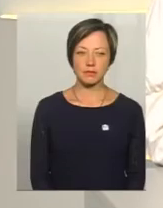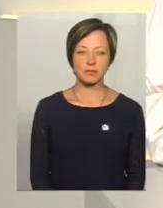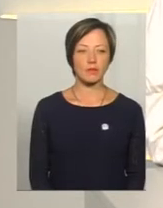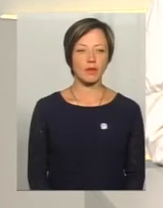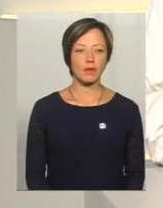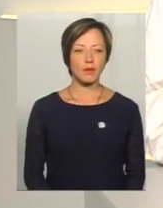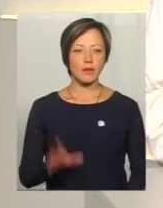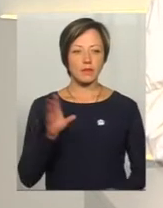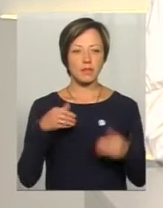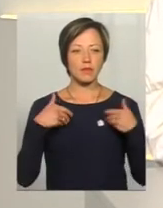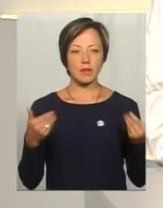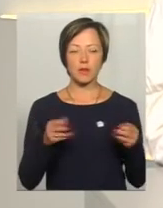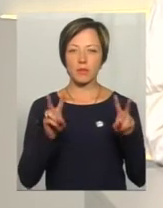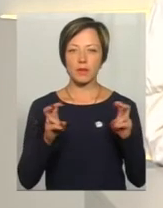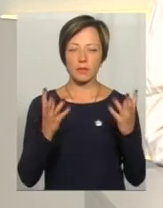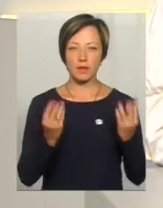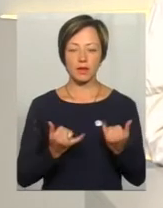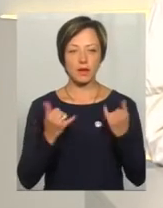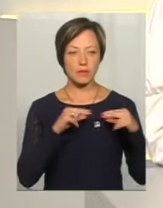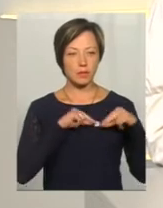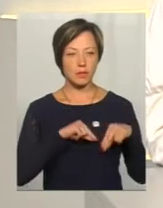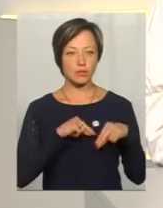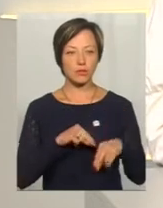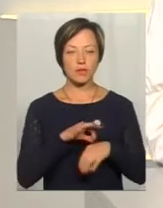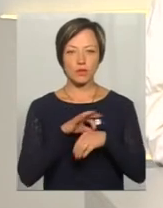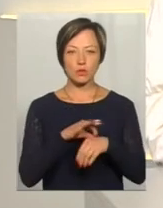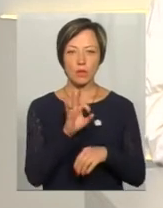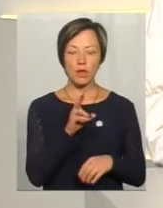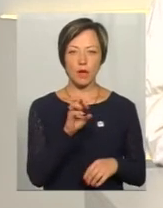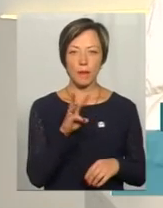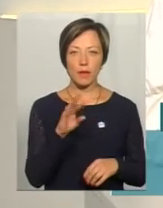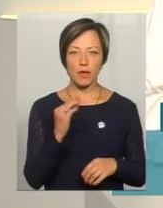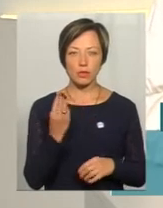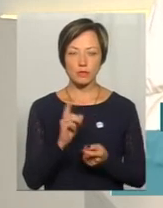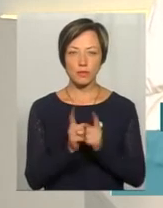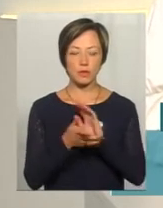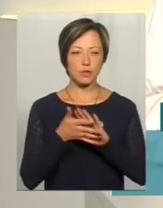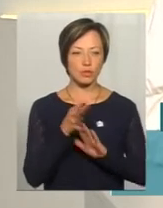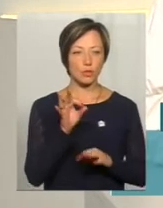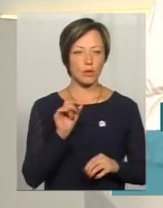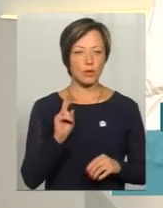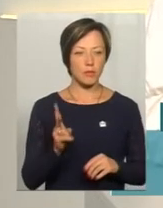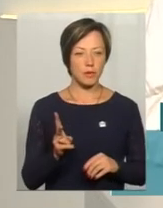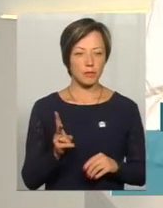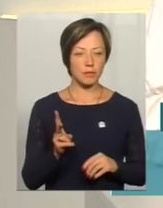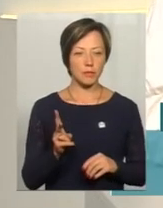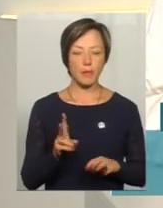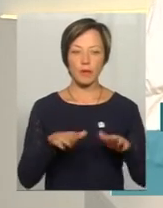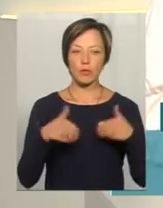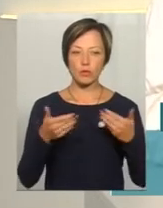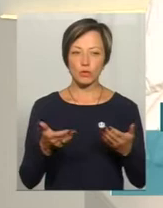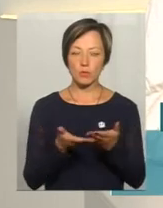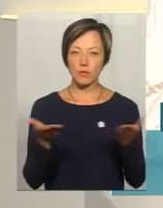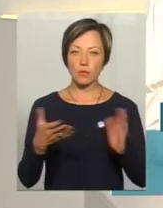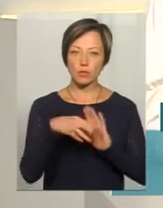Усіх вітаємо у темі дня. Для вас у студії «Наживо» працюють Олена Кам'яняш із Ольгою Рибак. Вона перекладає на жестову мову. Пропонуємо